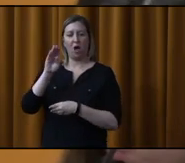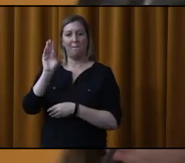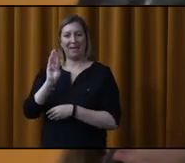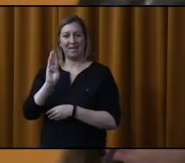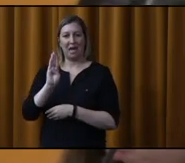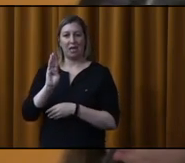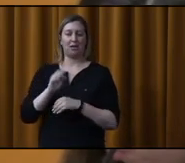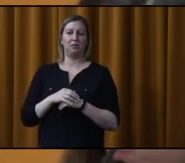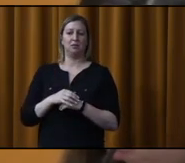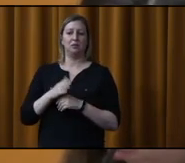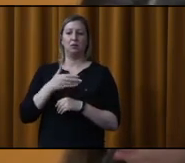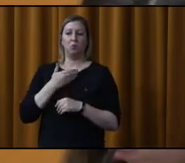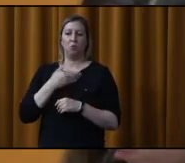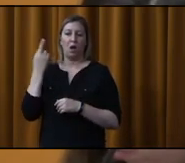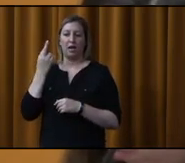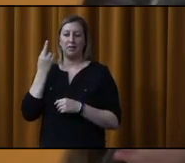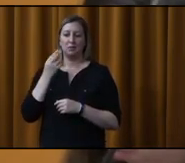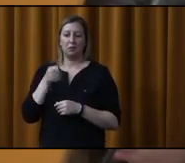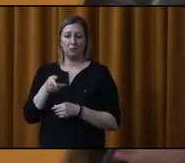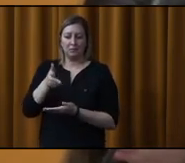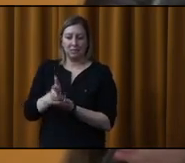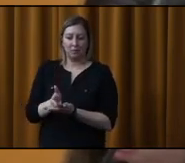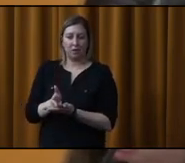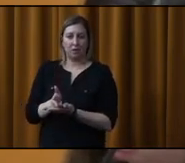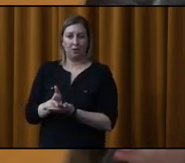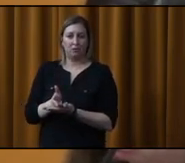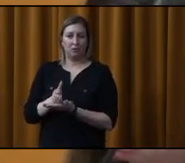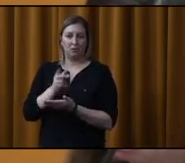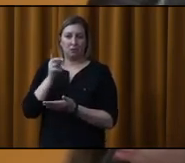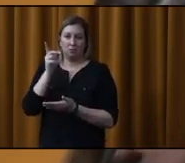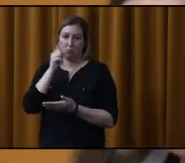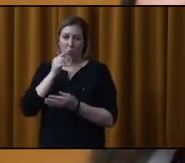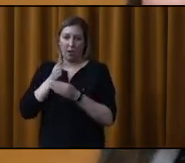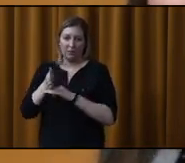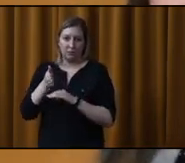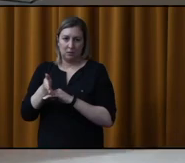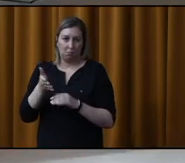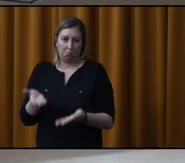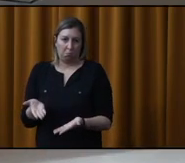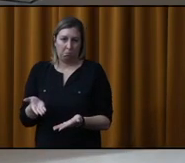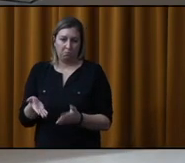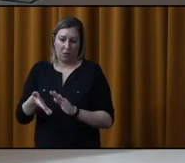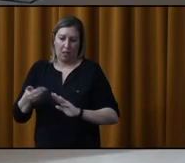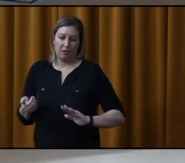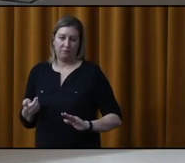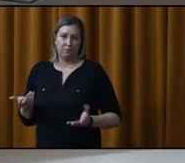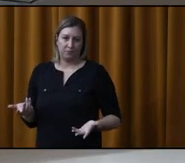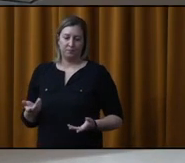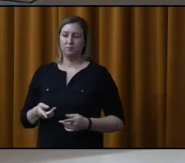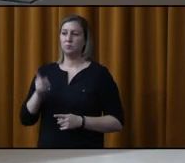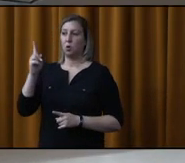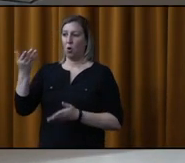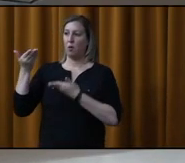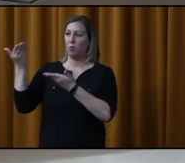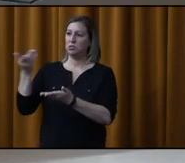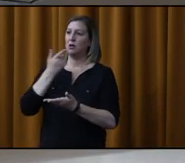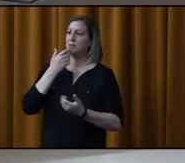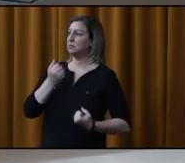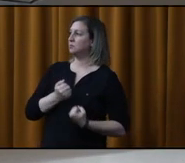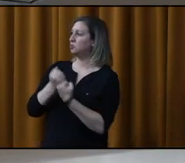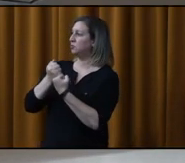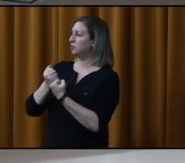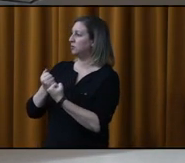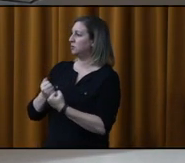normes en vigueur, en raison du fait que ce stationnement n'est plus accessible à la population. Merci. Donc, un proposeur et un appuyant. J'en fais la